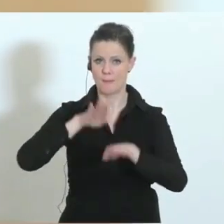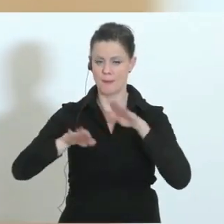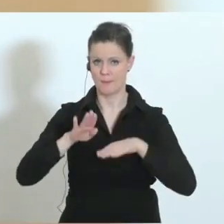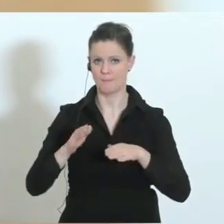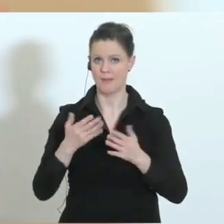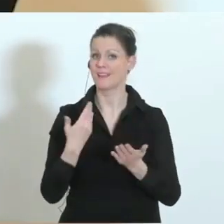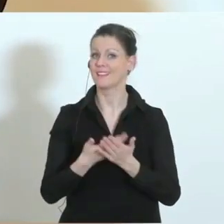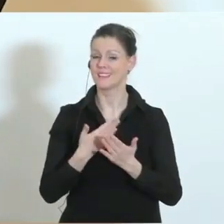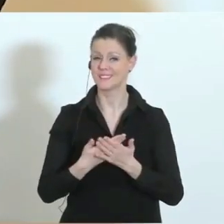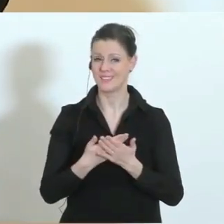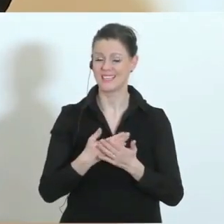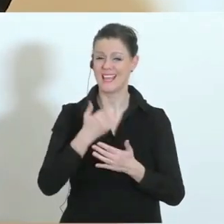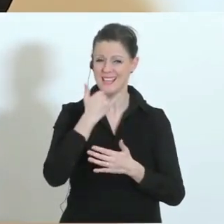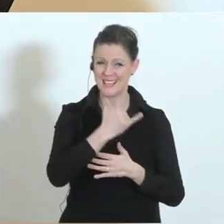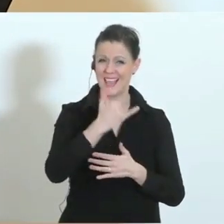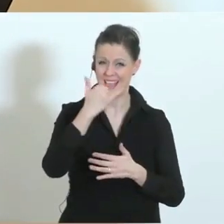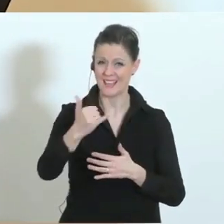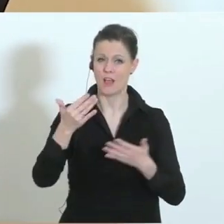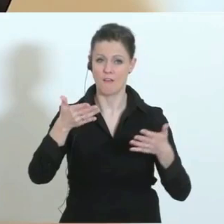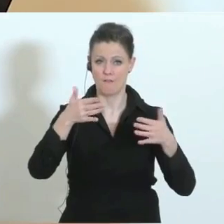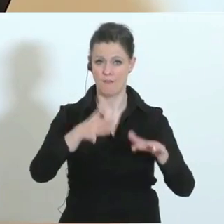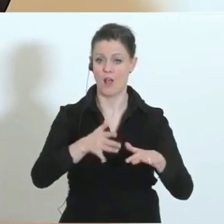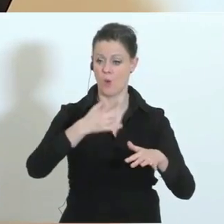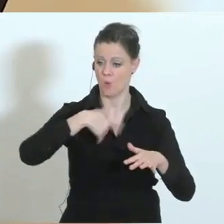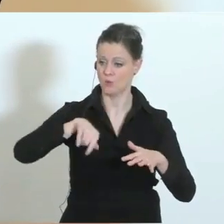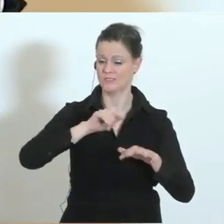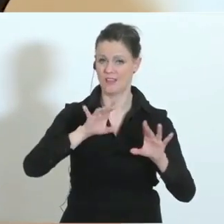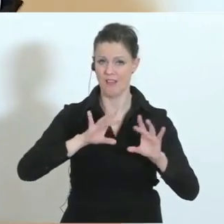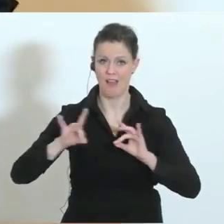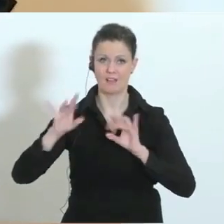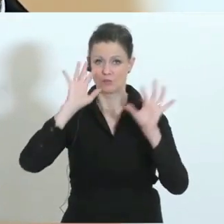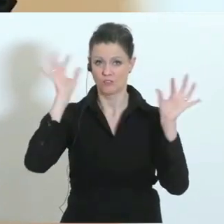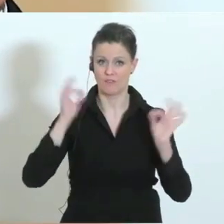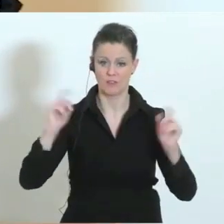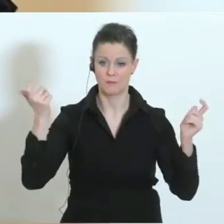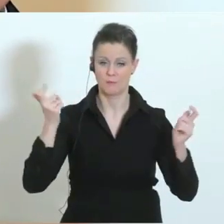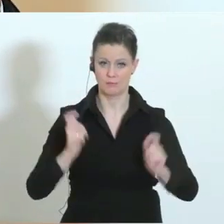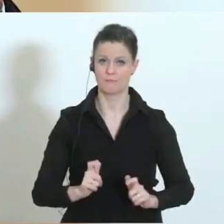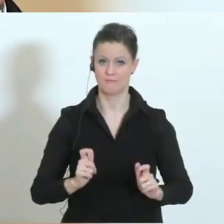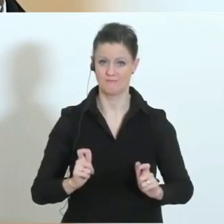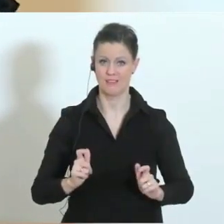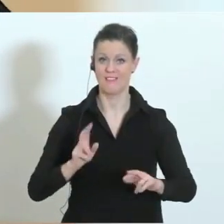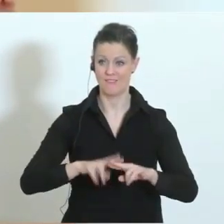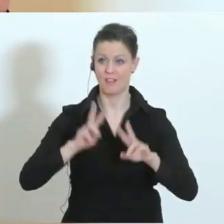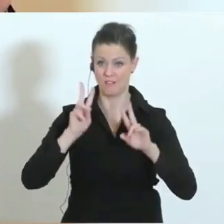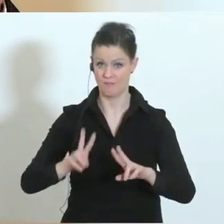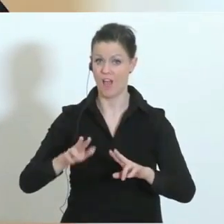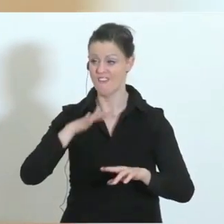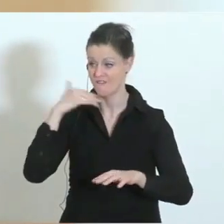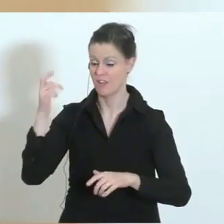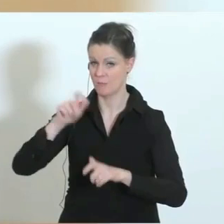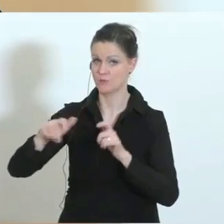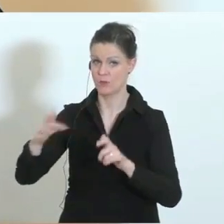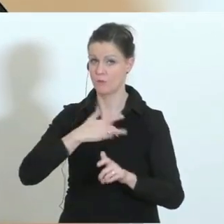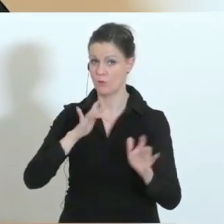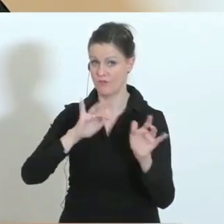einzelne Fall reduziert unsere Handlungsmöglichkeit dann, wenn wir viele Fälle haben werden. Wir werden in